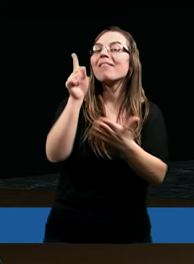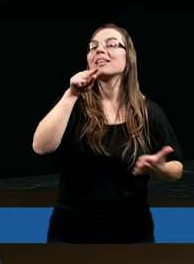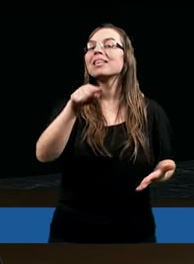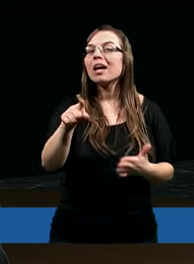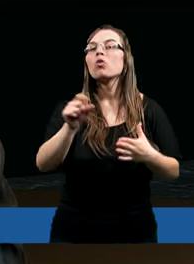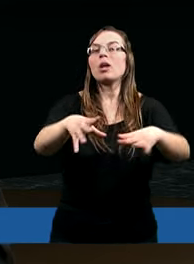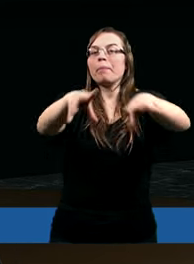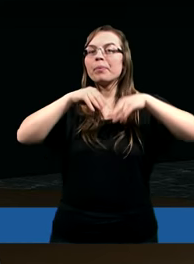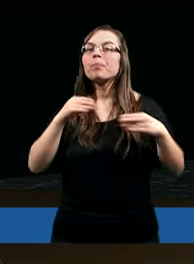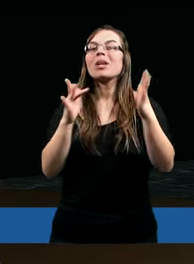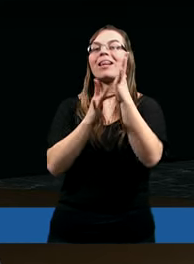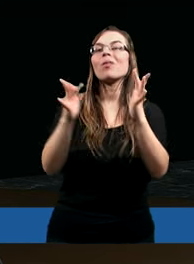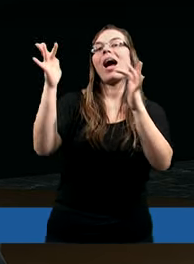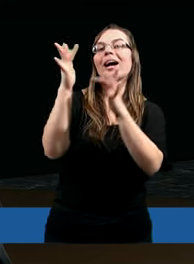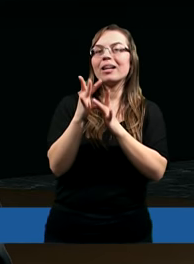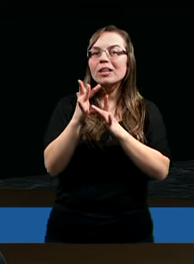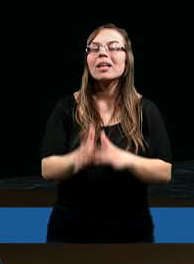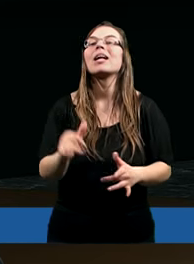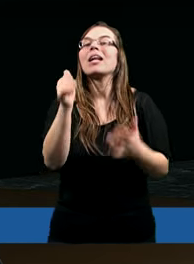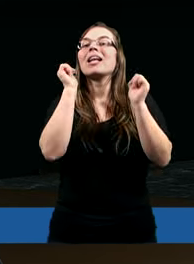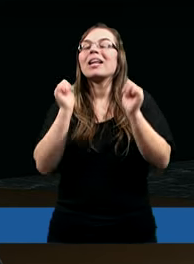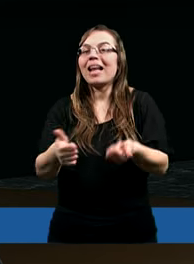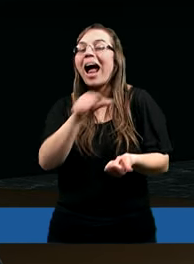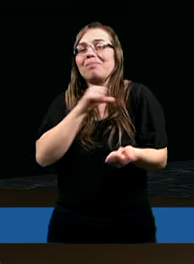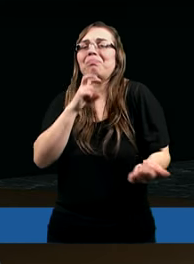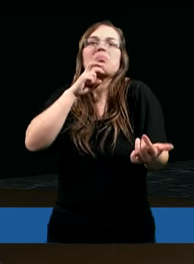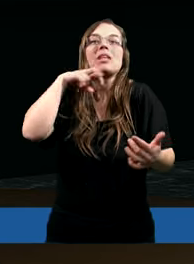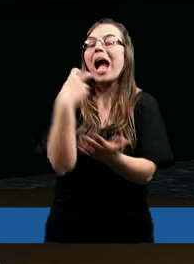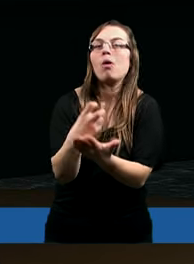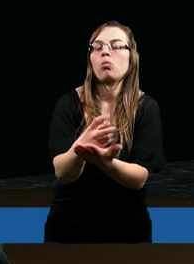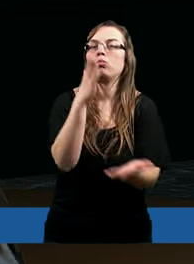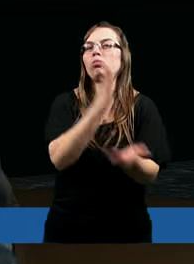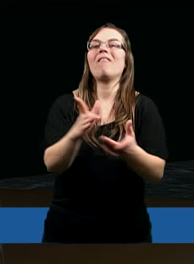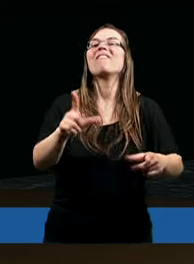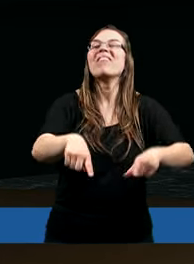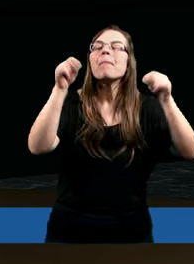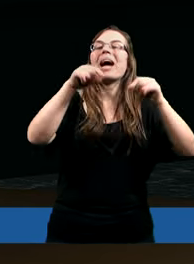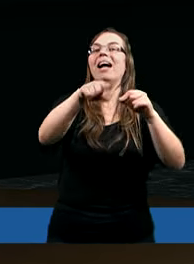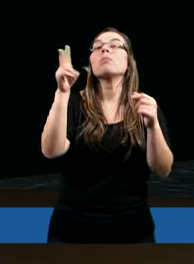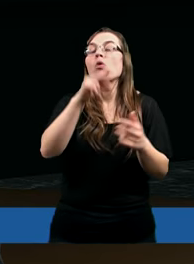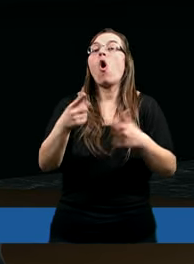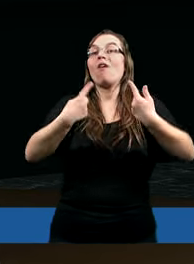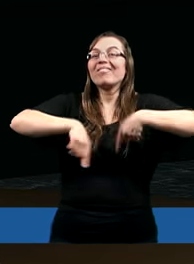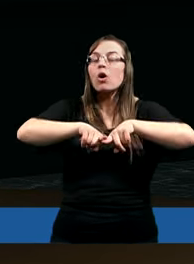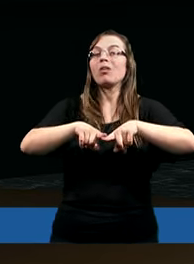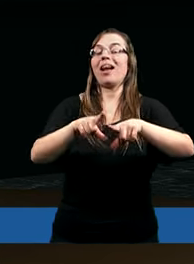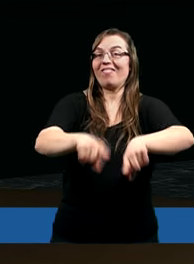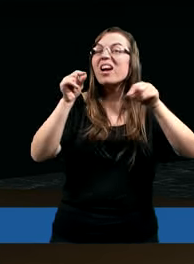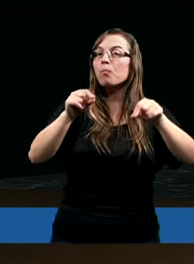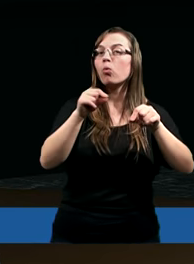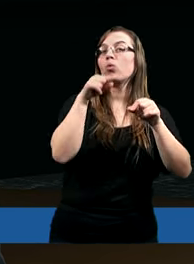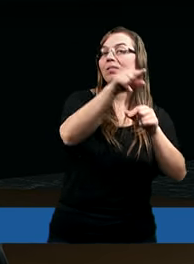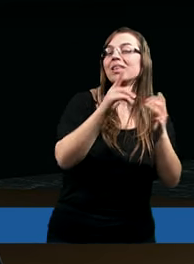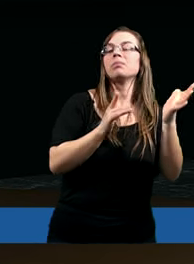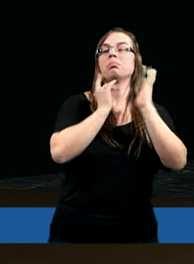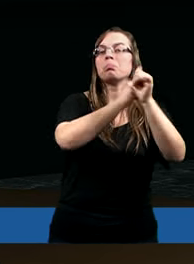że przyjmując Jezusa Chrystusa, stali się automatycznie wybrańcy. Bo oni dokonali wyboru. Idąc drogą Jezusa